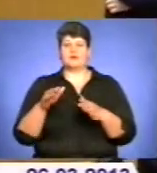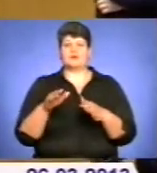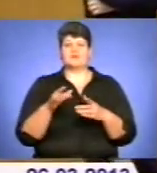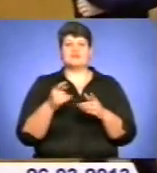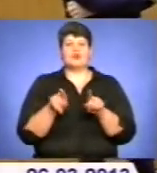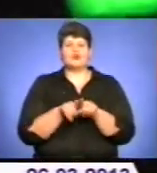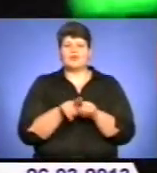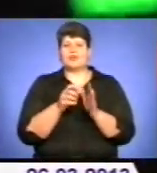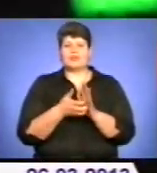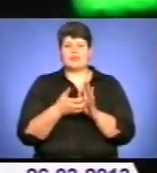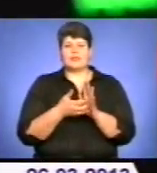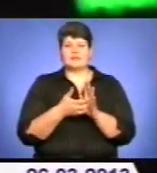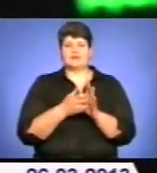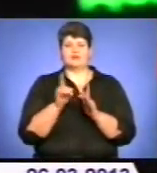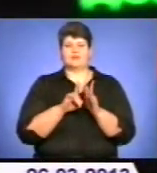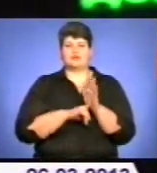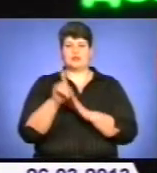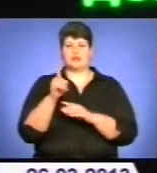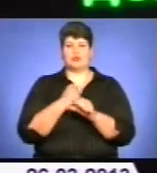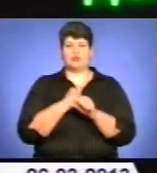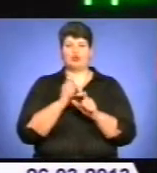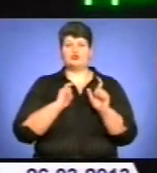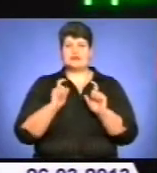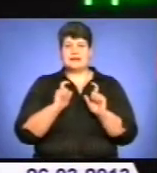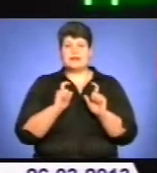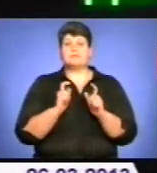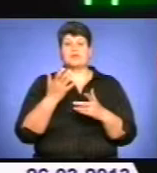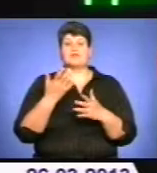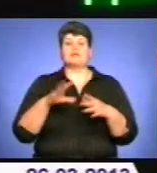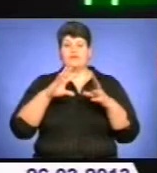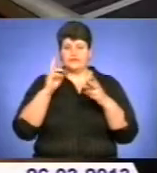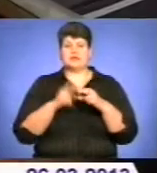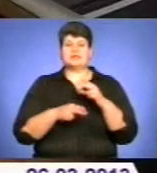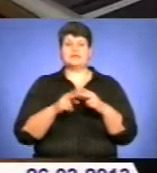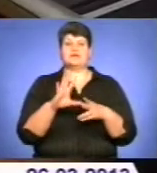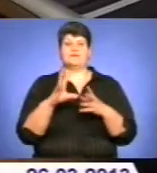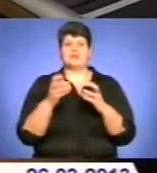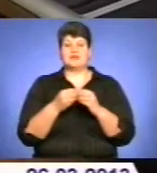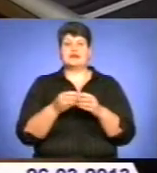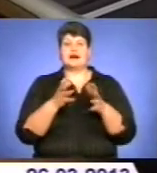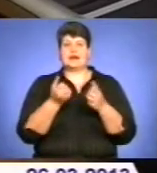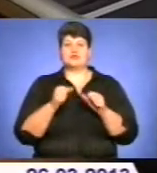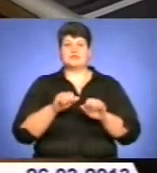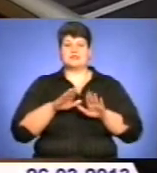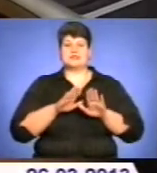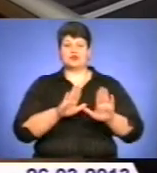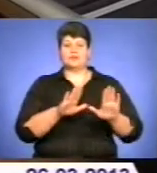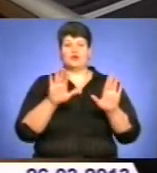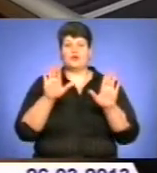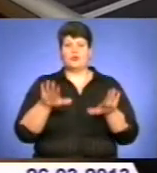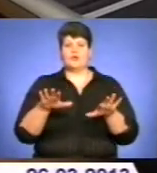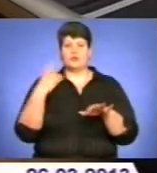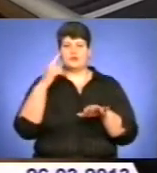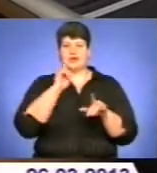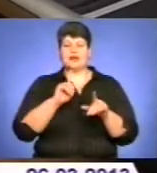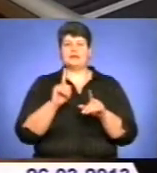їх все одно не досить, щоб розпочати роботу сесії. Врешті керівники фракції разом з першим заступником голови обласної ради Сергієм Тарашевським та